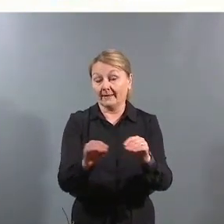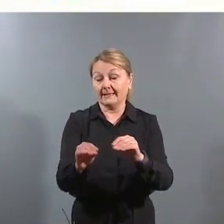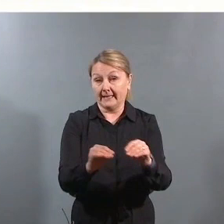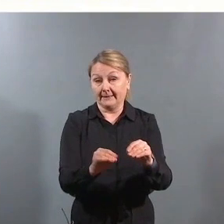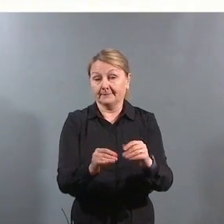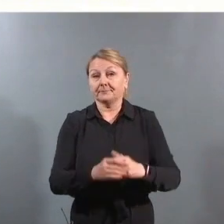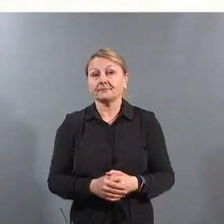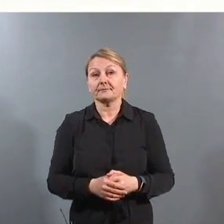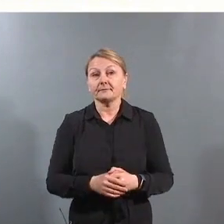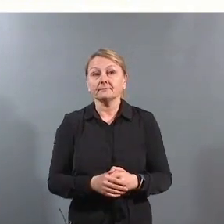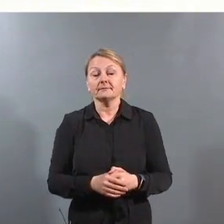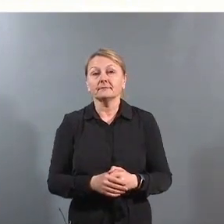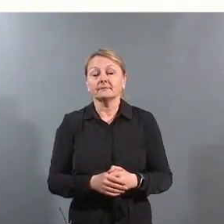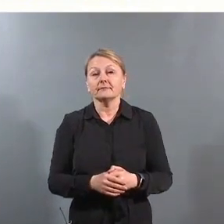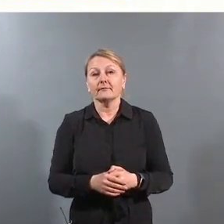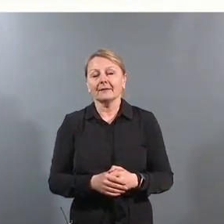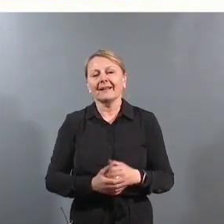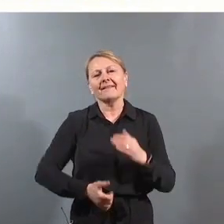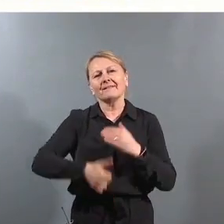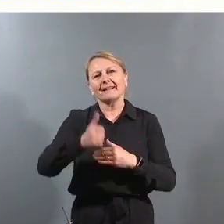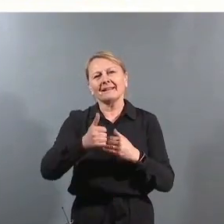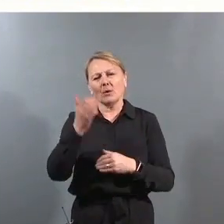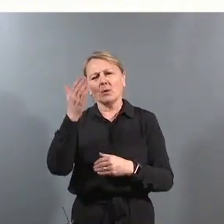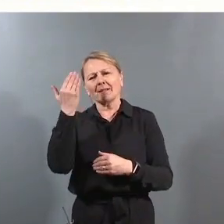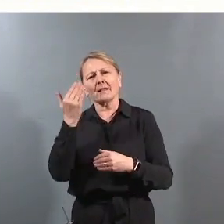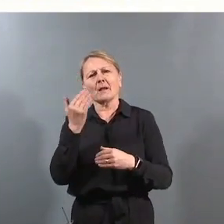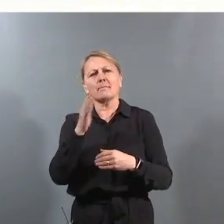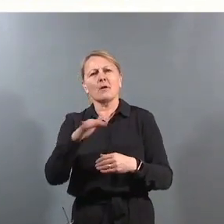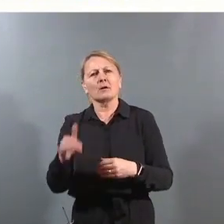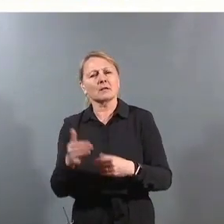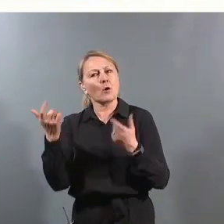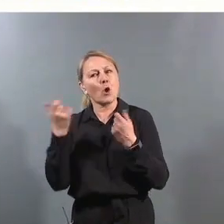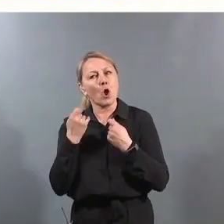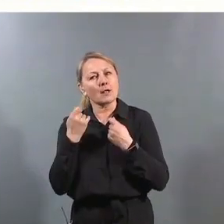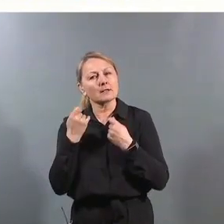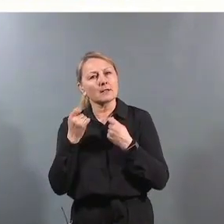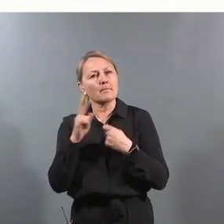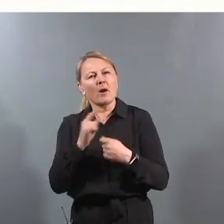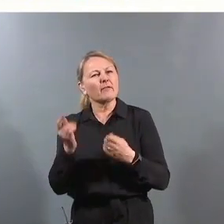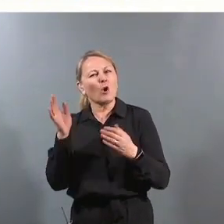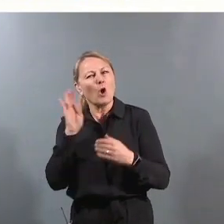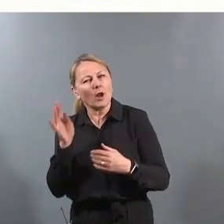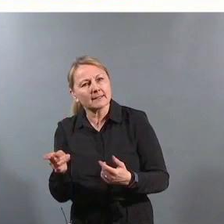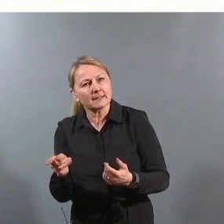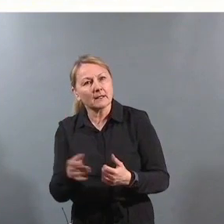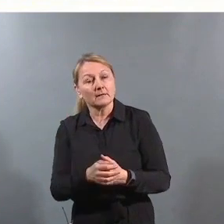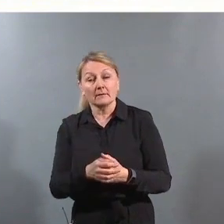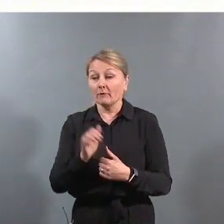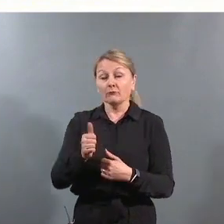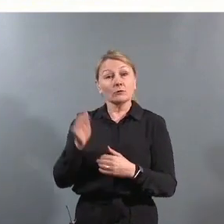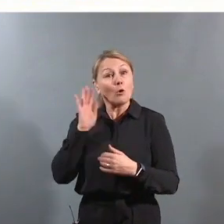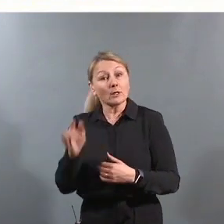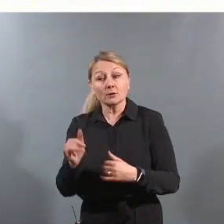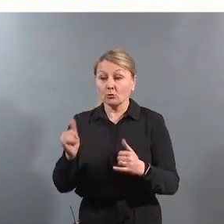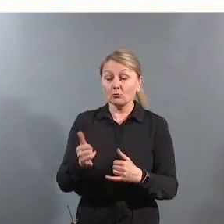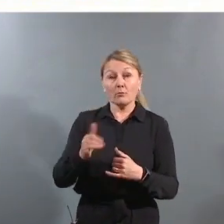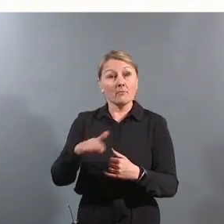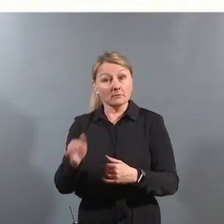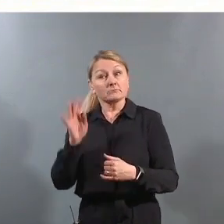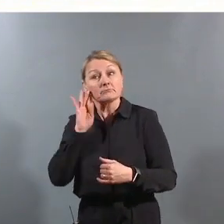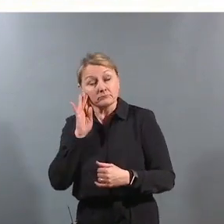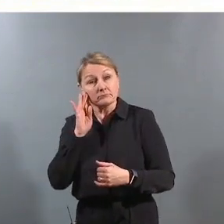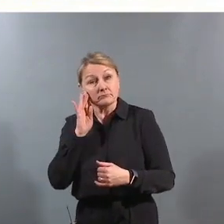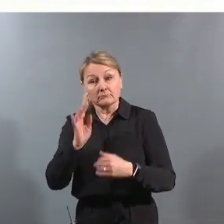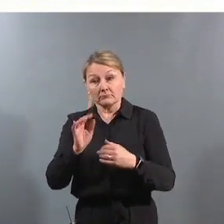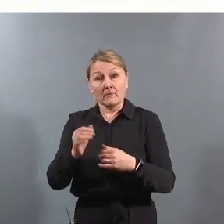viktig å erkjenne at barnet skal ikke høres bare for å høres. Hvorfor skal barnet høres? Jo, barnet skal høres fordi barnet